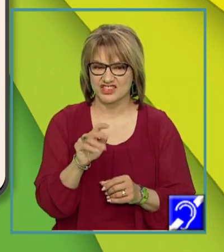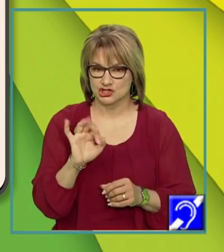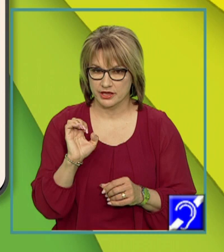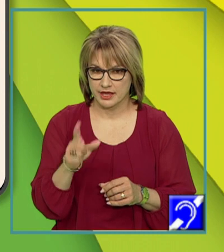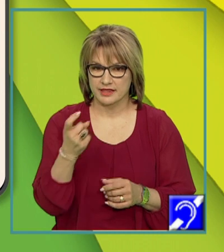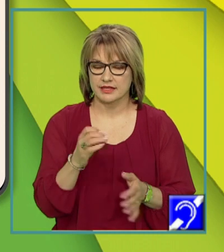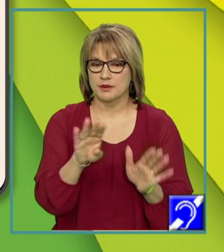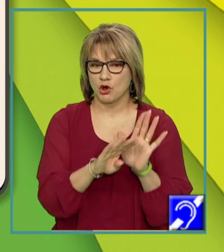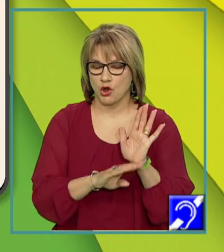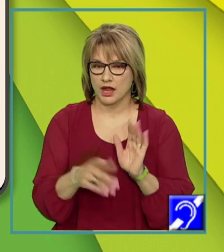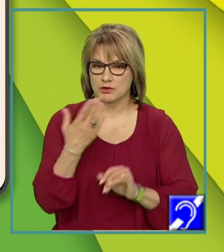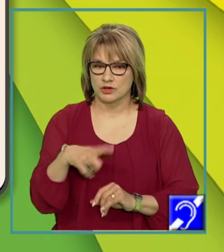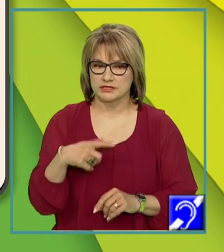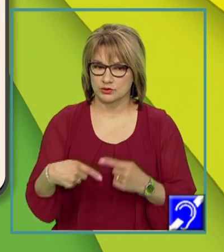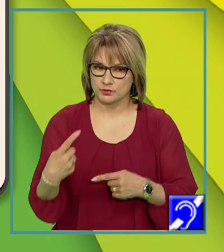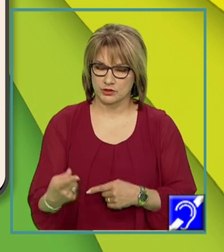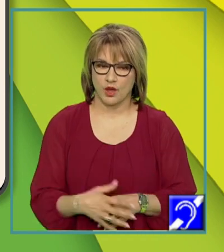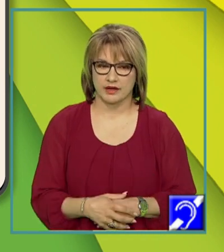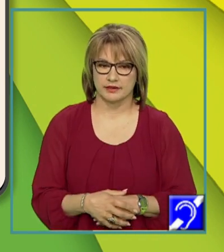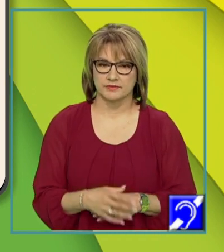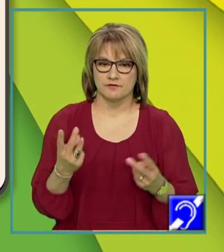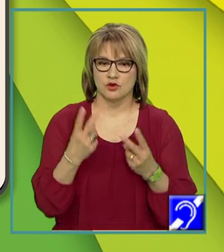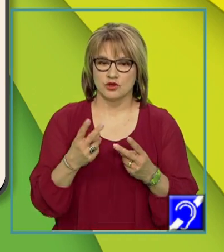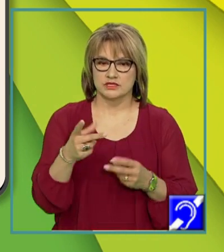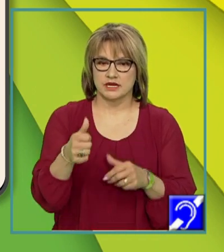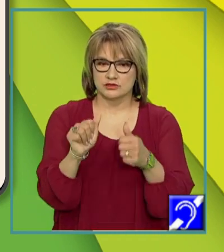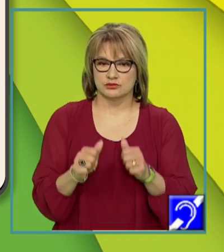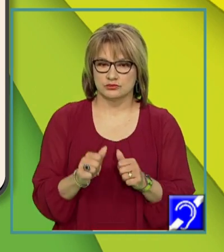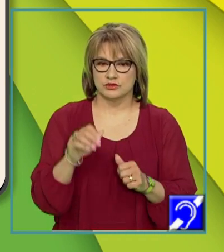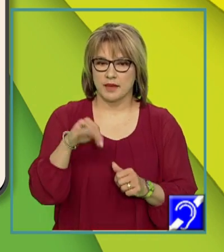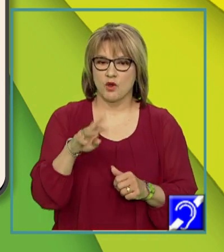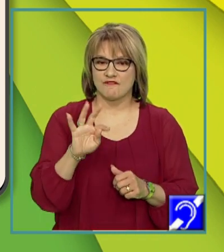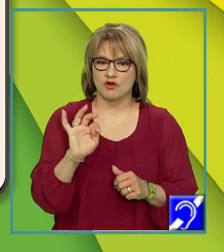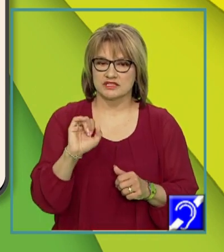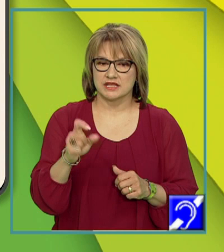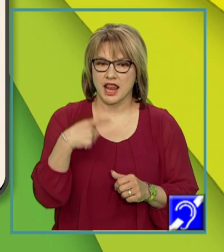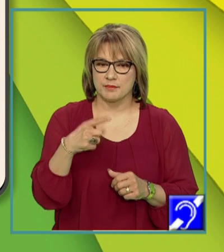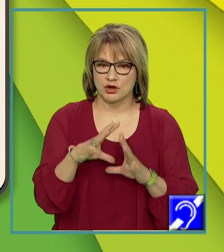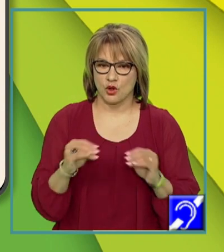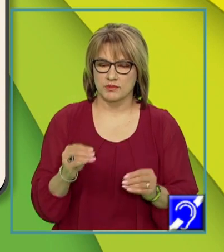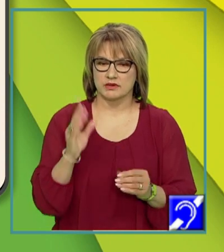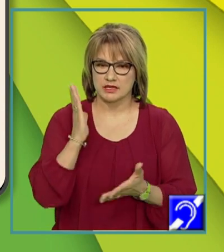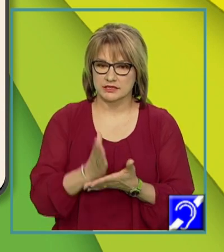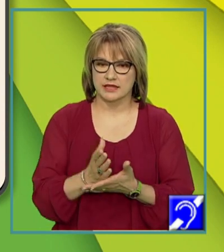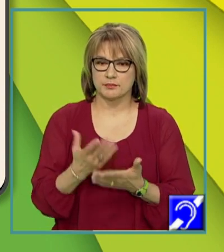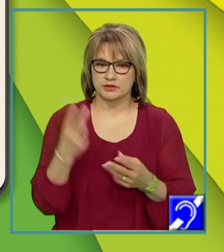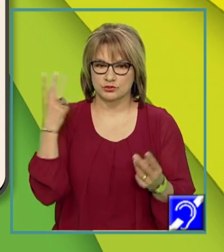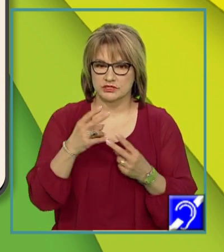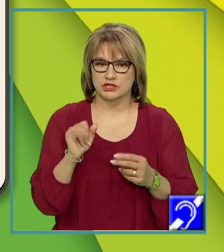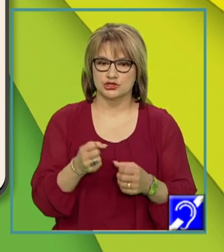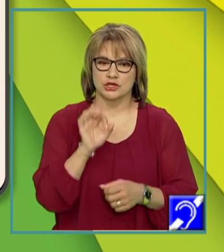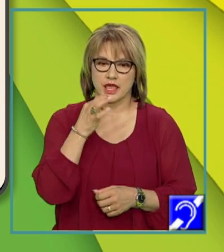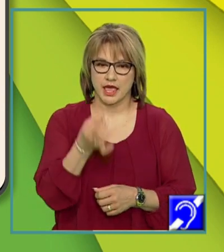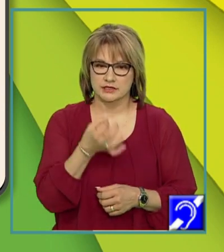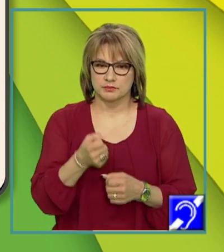școlară sunt următoarele. Folosirea structurilor morfosintactice ale limbii române standard pentru înțelegerea și exprimarea clară și